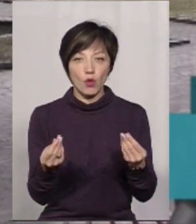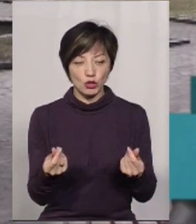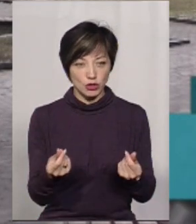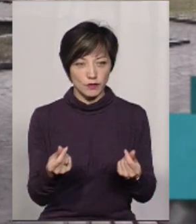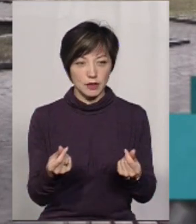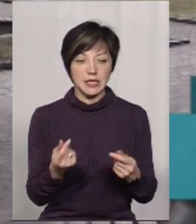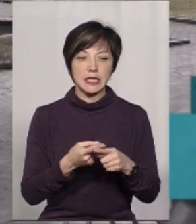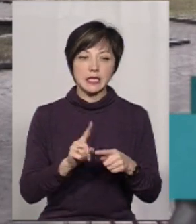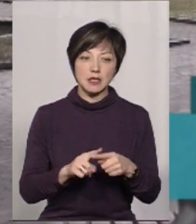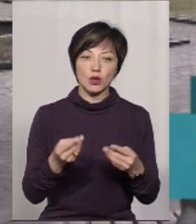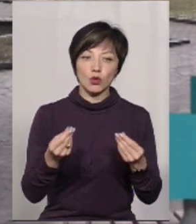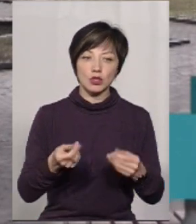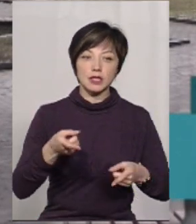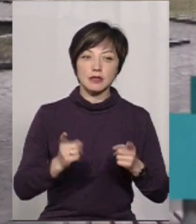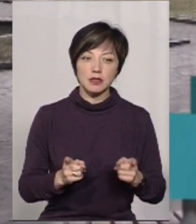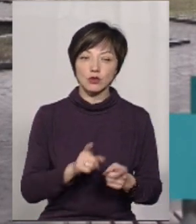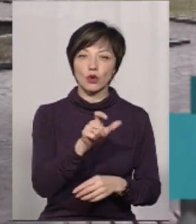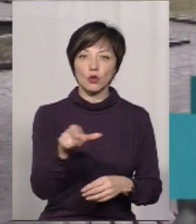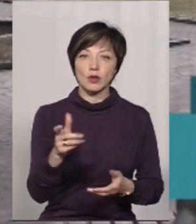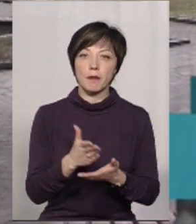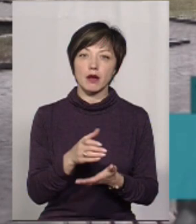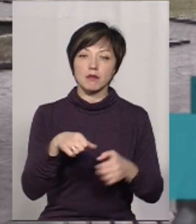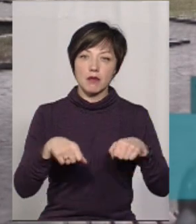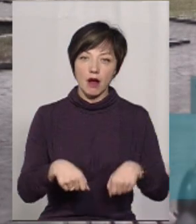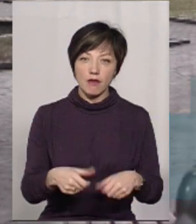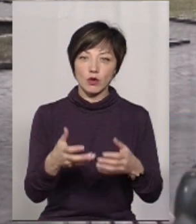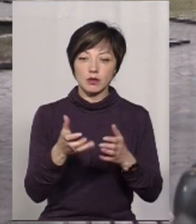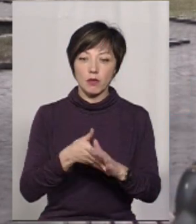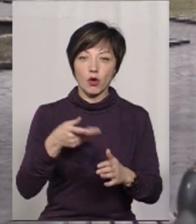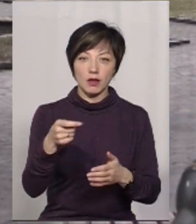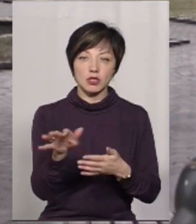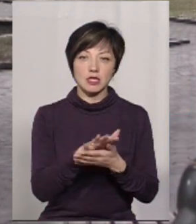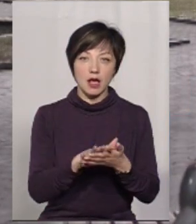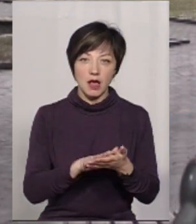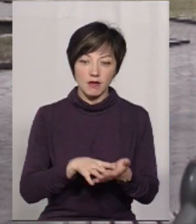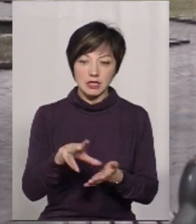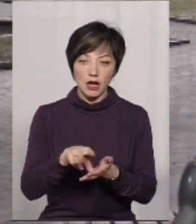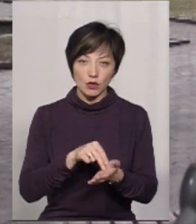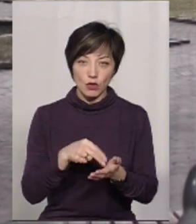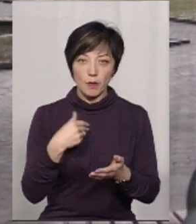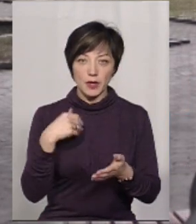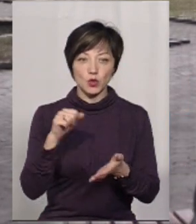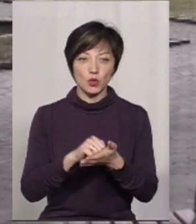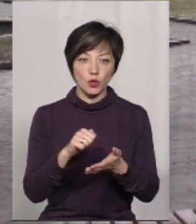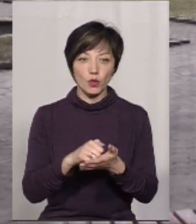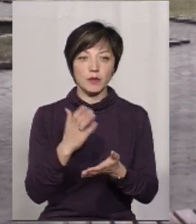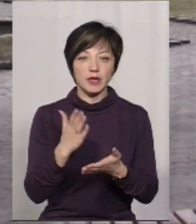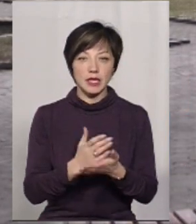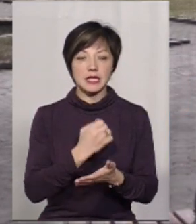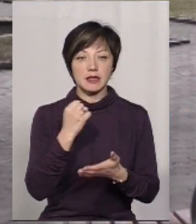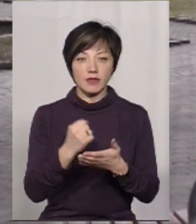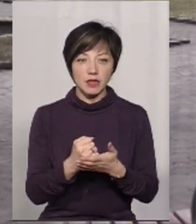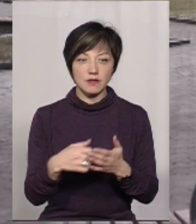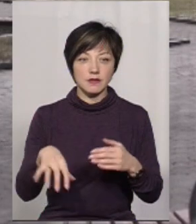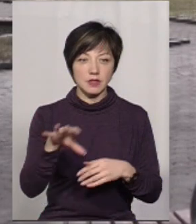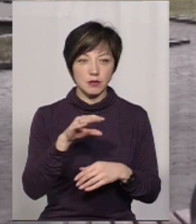Ці кошти дійсно люди мають право отримати подавше. Заяву, зразок заяви ми друкуємо, він є затверджений